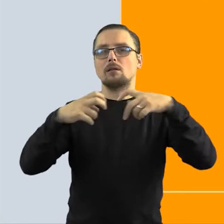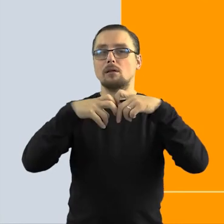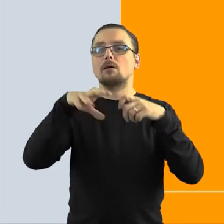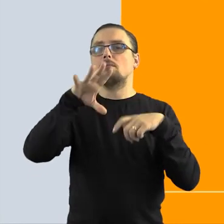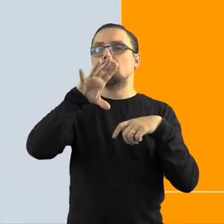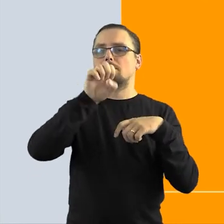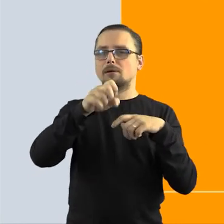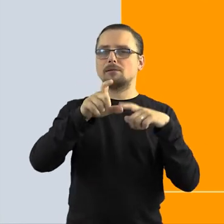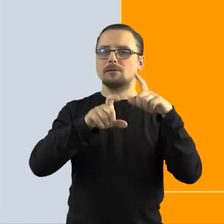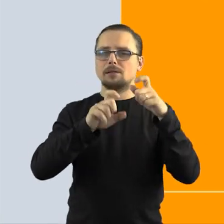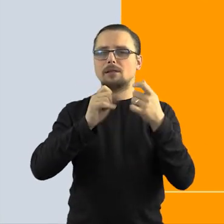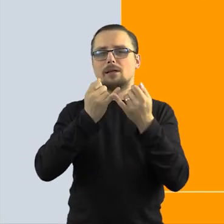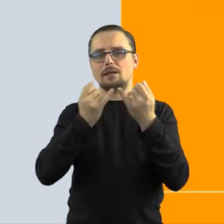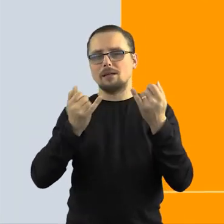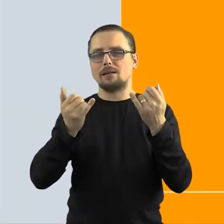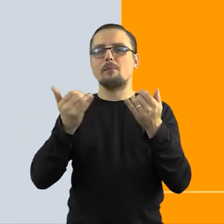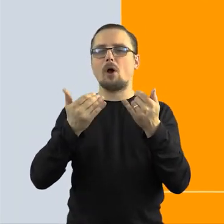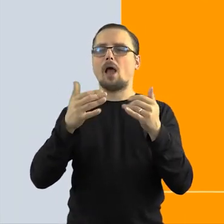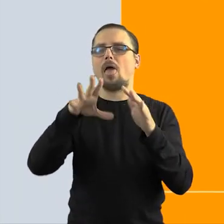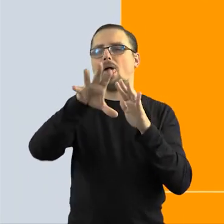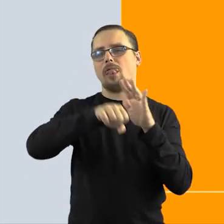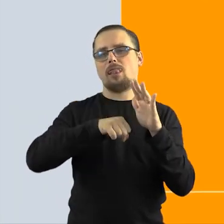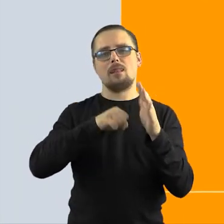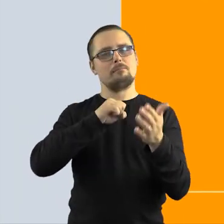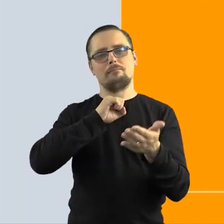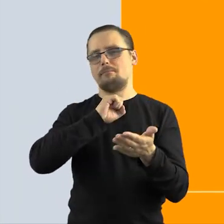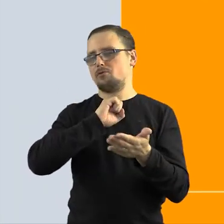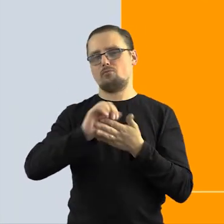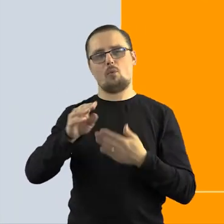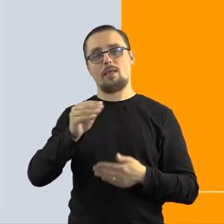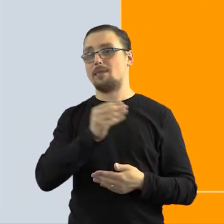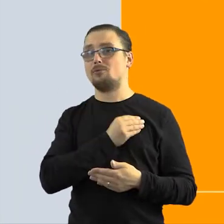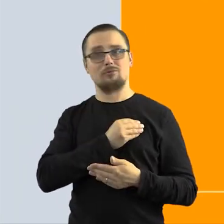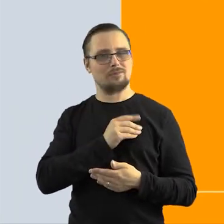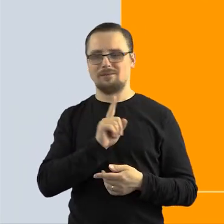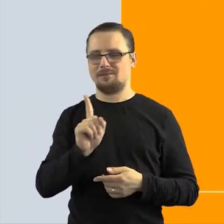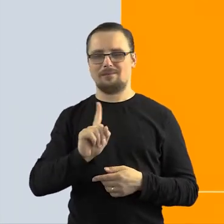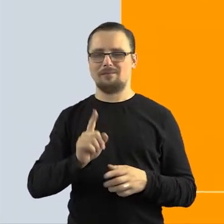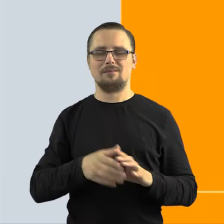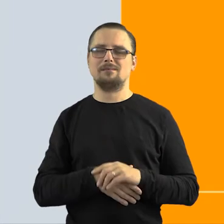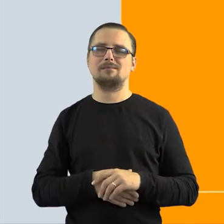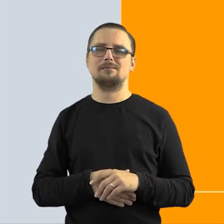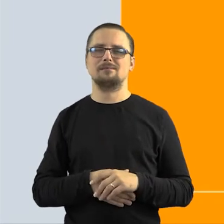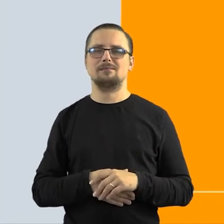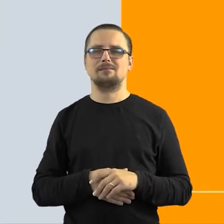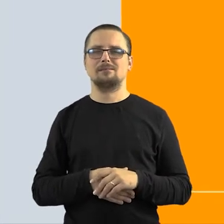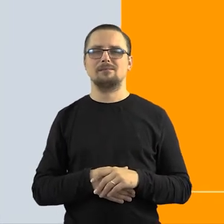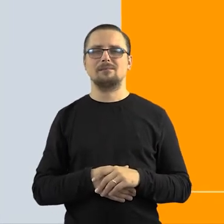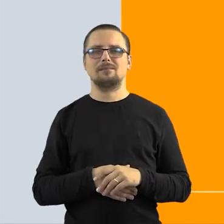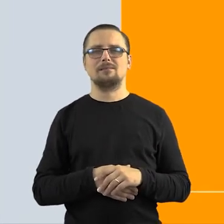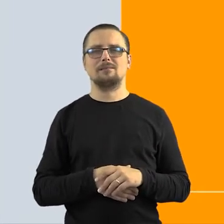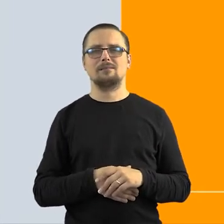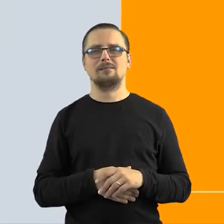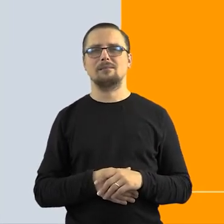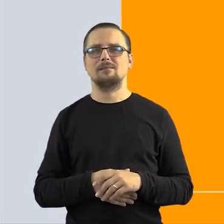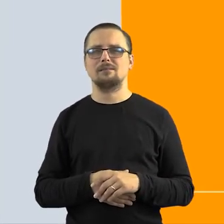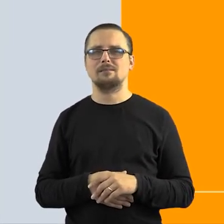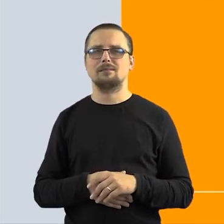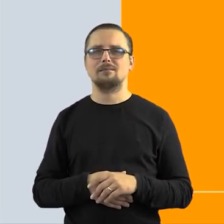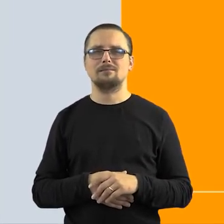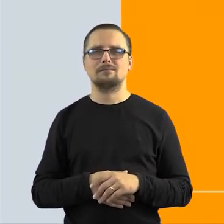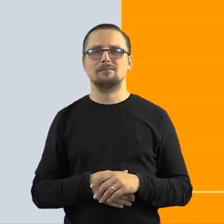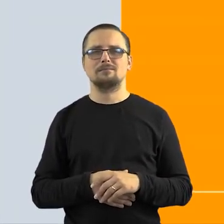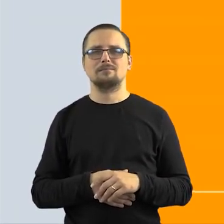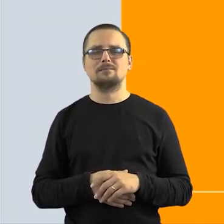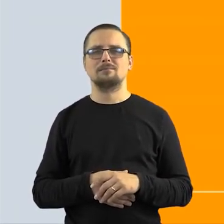znajdujemy w internecie, to wcale nie znaczy, że możemy z tego bezpłatnie i legalnie korzystać. Ale oczywiście nie